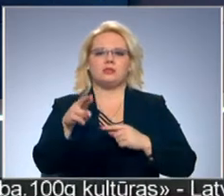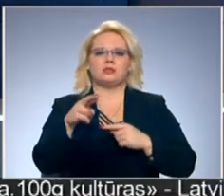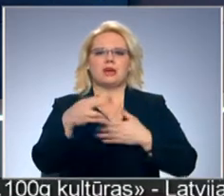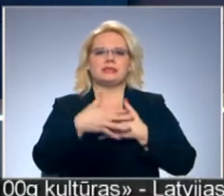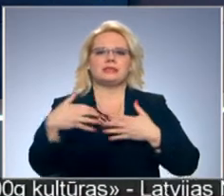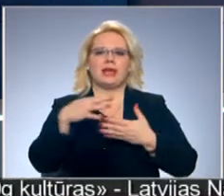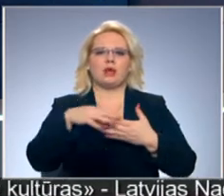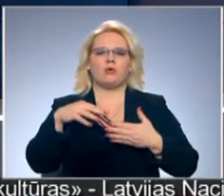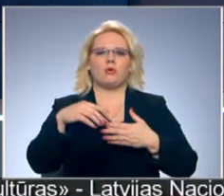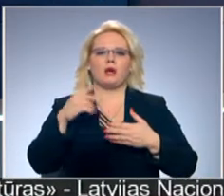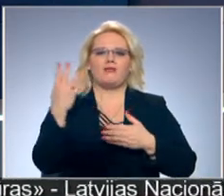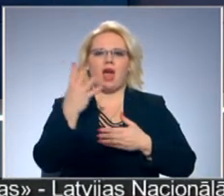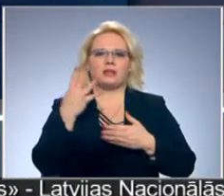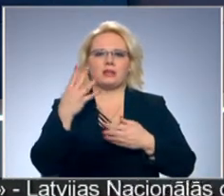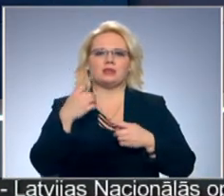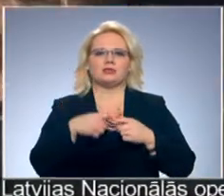meistars Rihards Zaļupe.